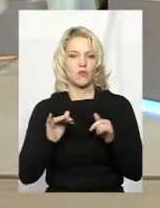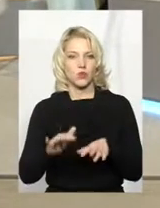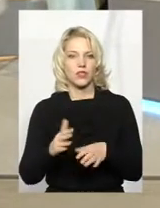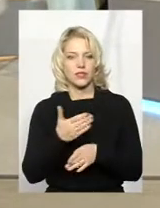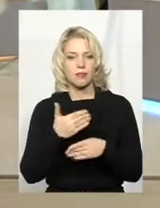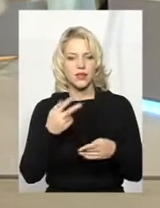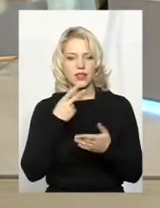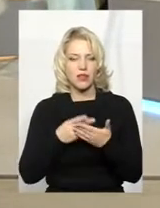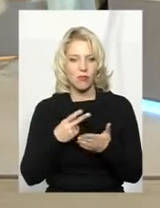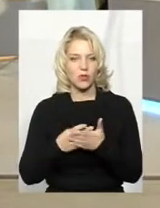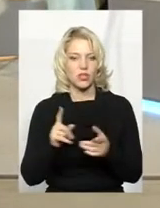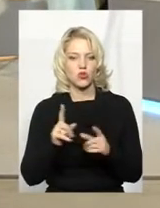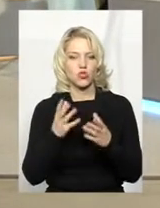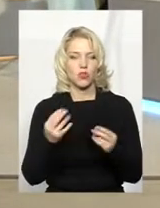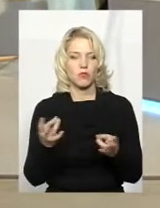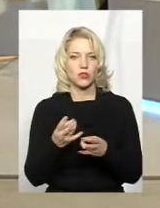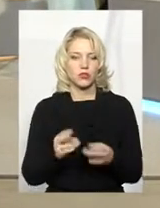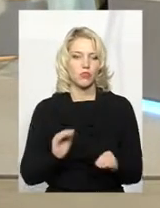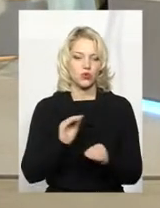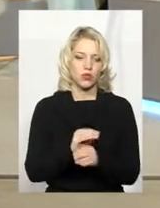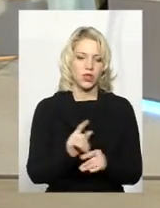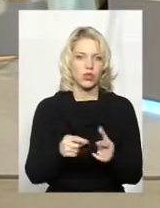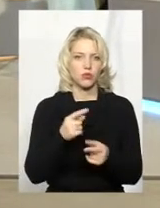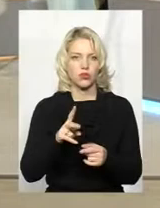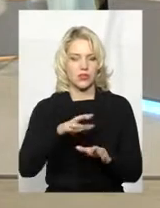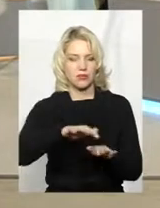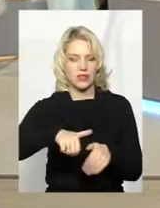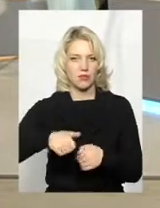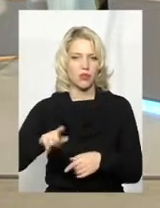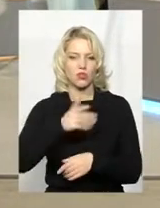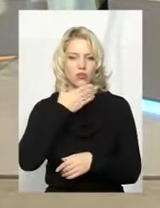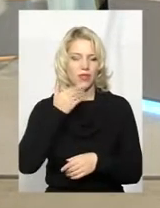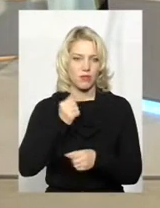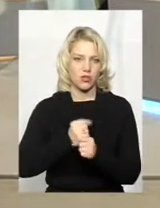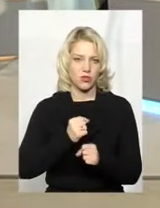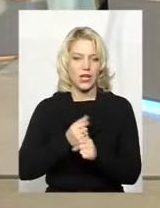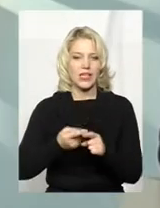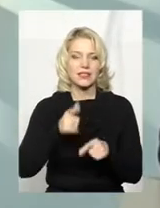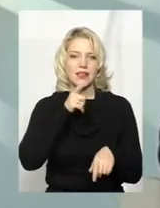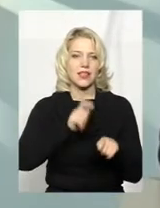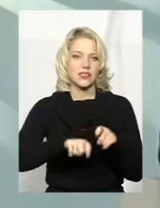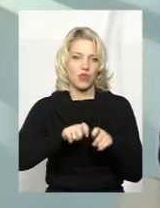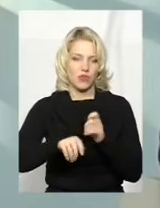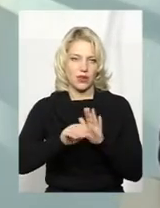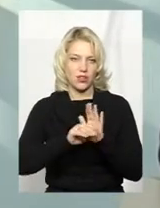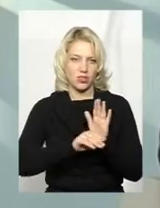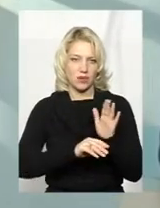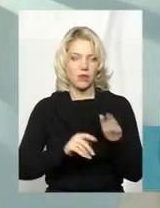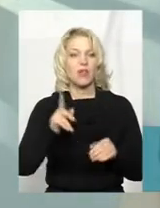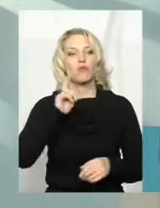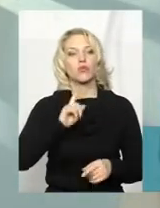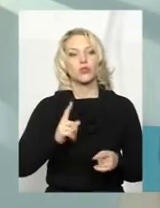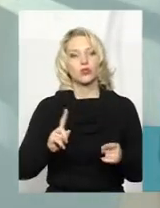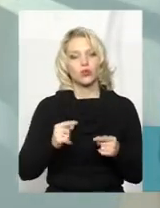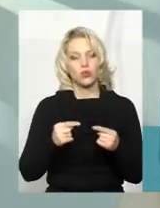дивимося, що ще потрібно додати, або що потрібно забрати, що не працює. Тобто це такий тестовий режим. Поки що